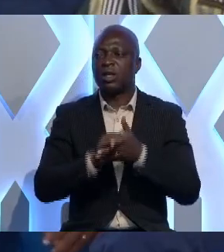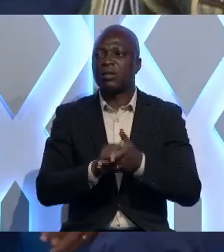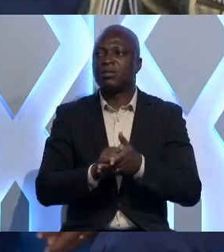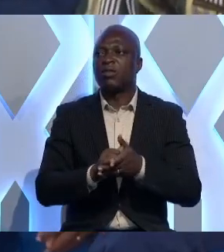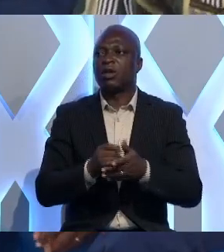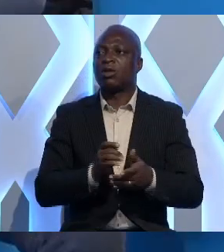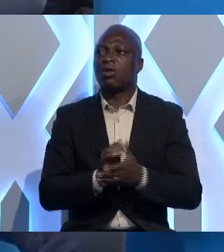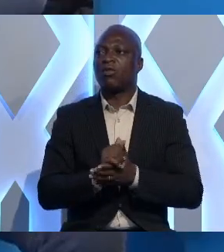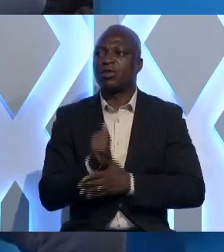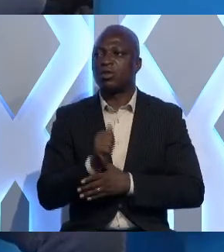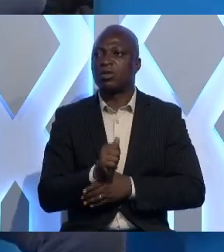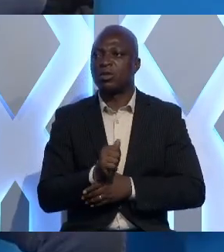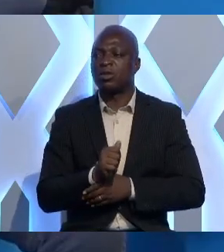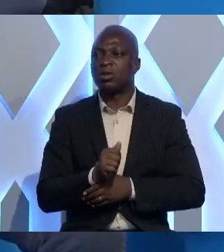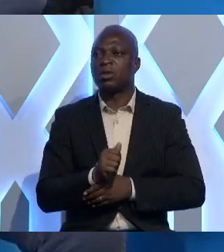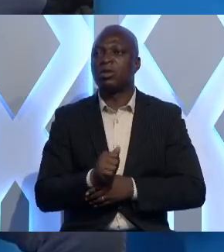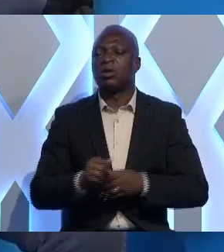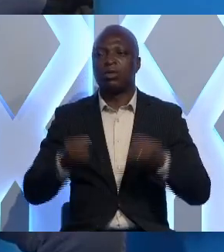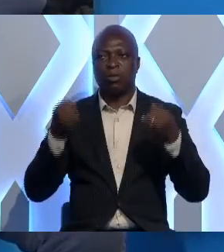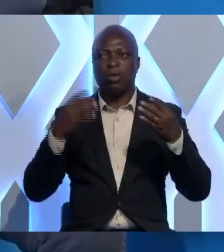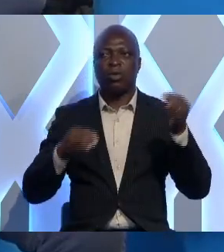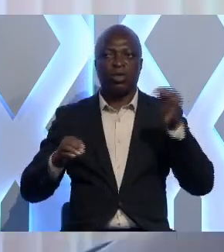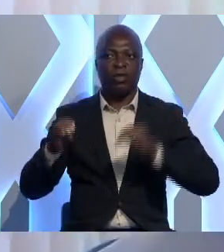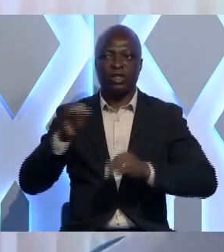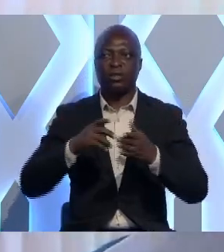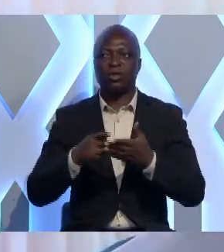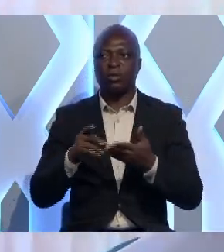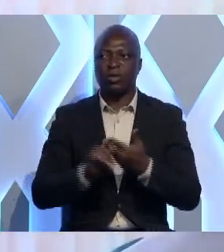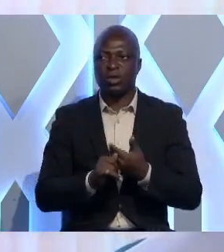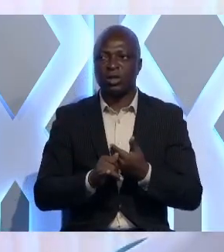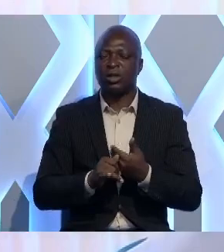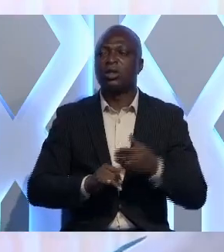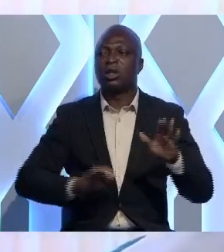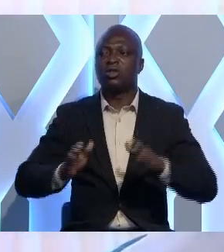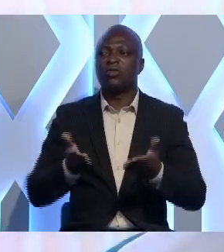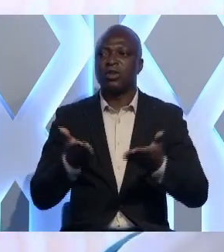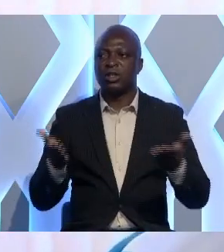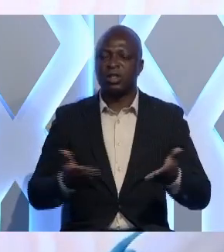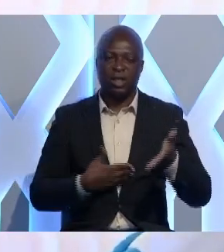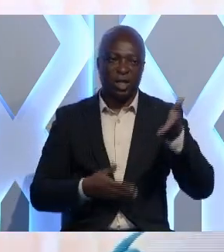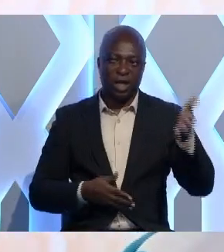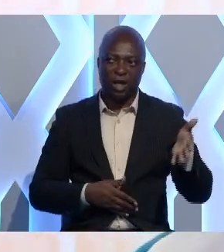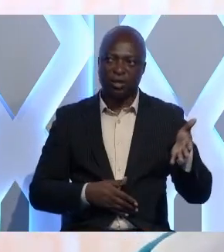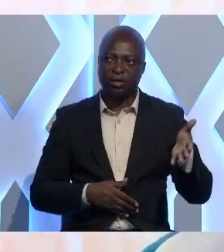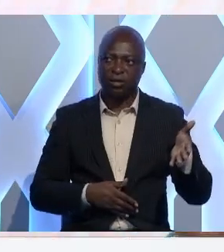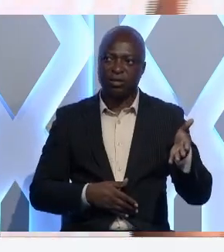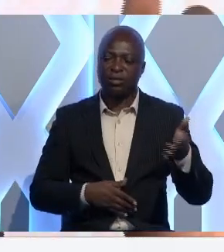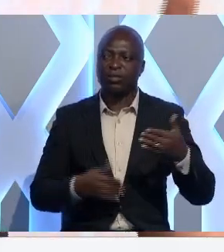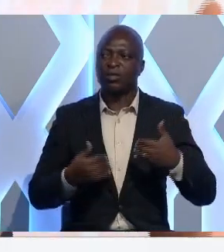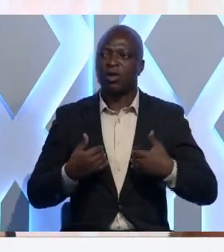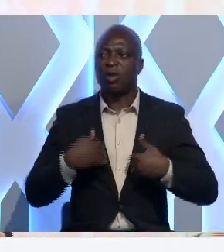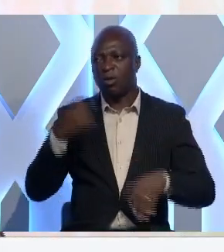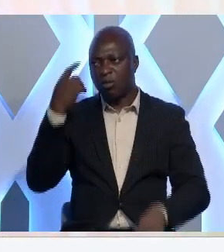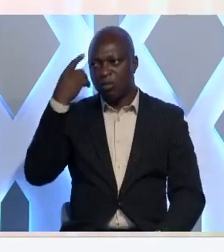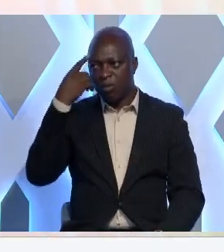conviction. Les multiples investissements et projets qui se font ici et là ont pour